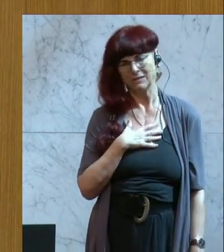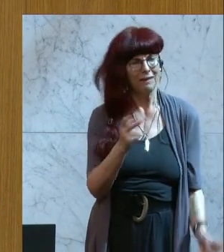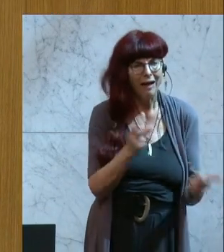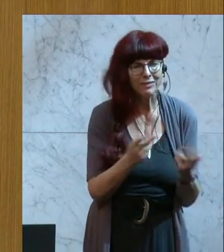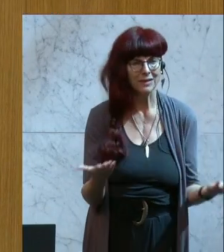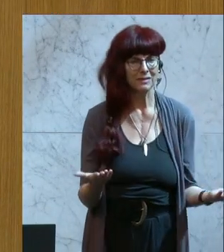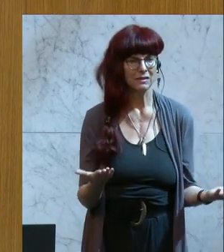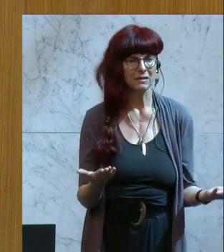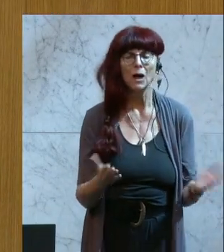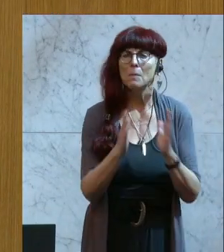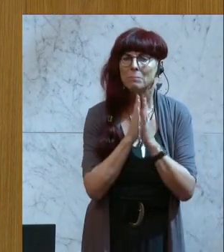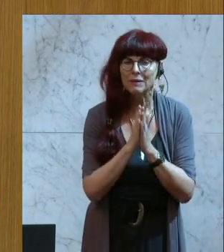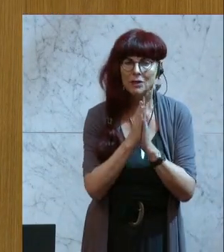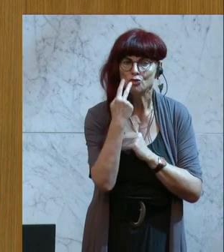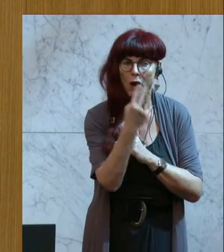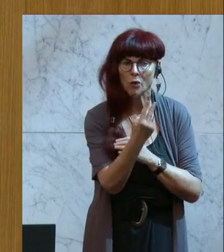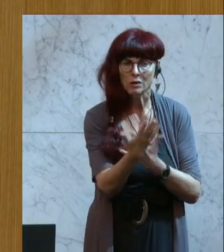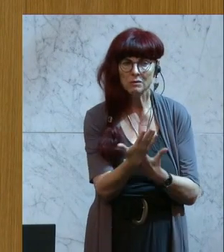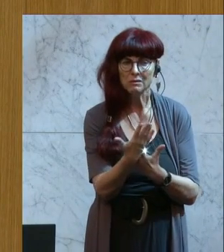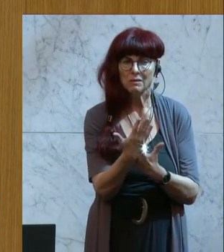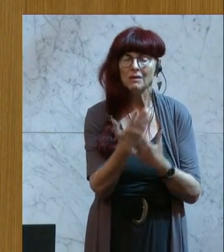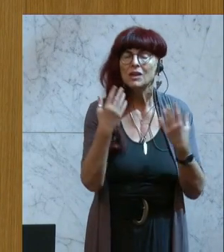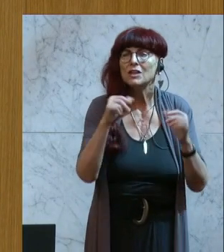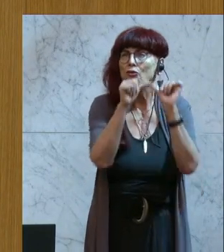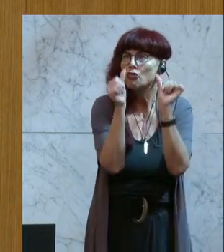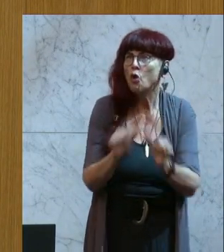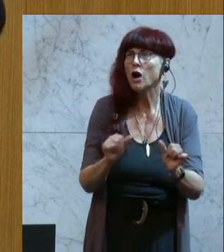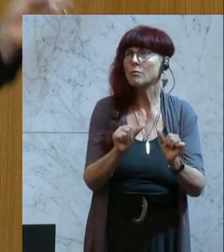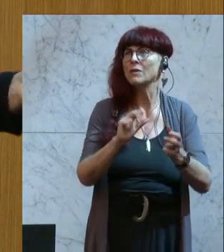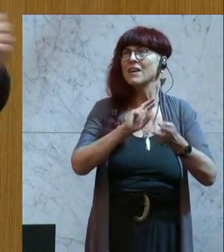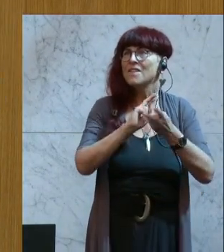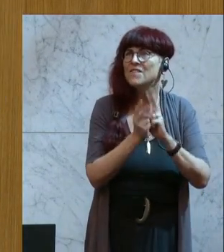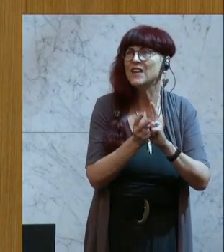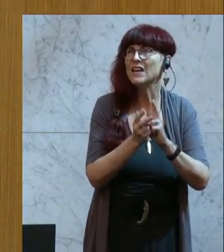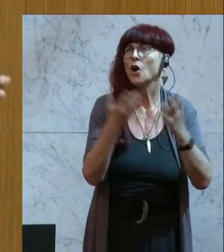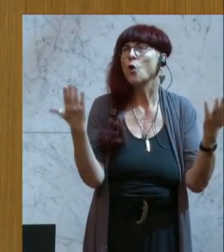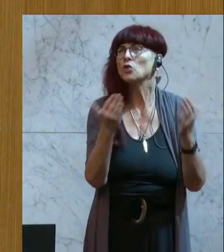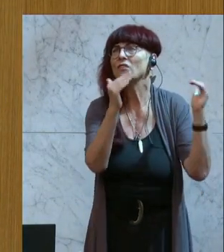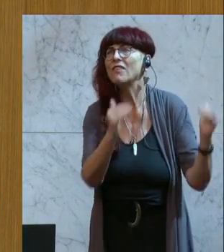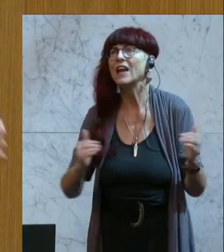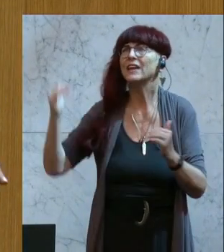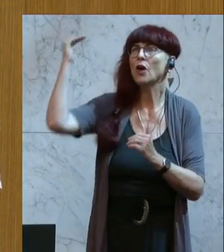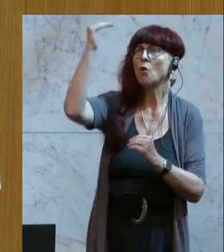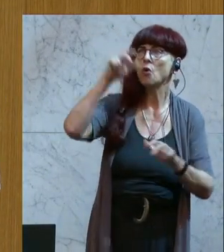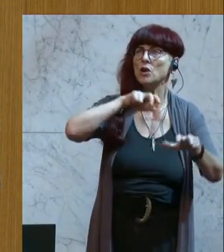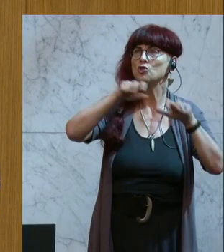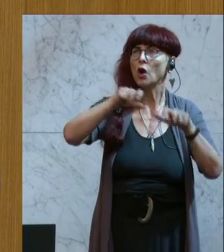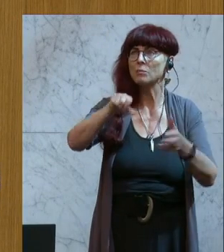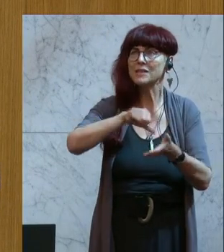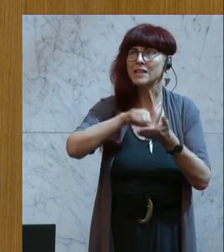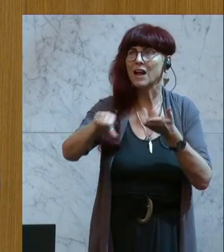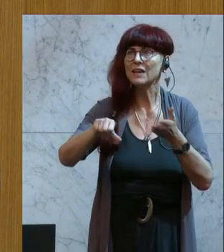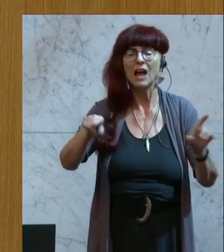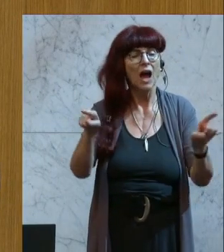Schauen Sie, schauen Sie, die Art und Weise, wie, wen und in welcher Höhe wir was besteuern, sagt